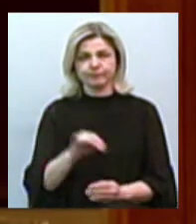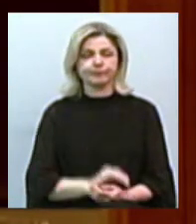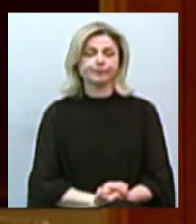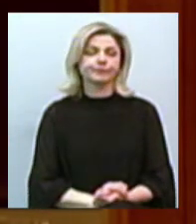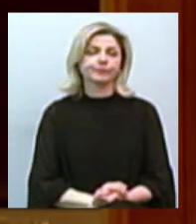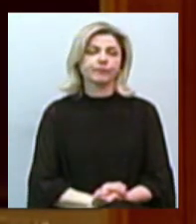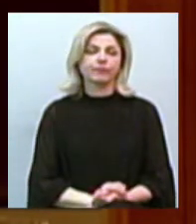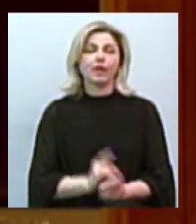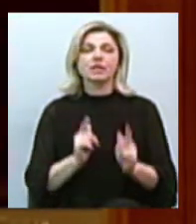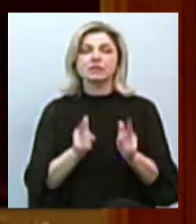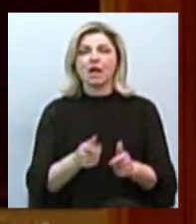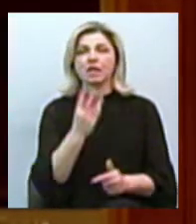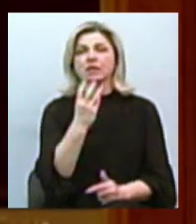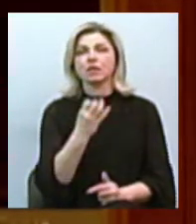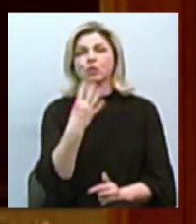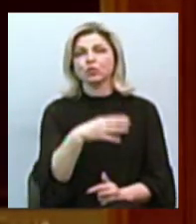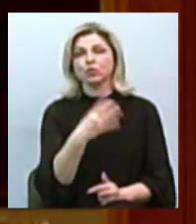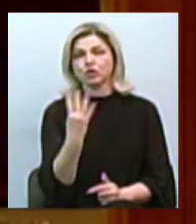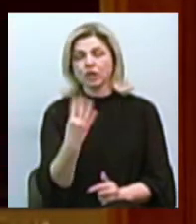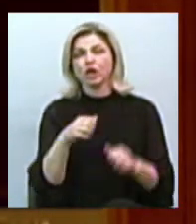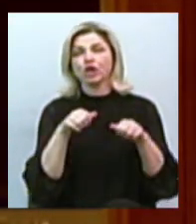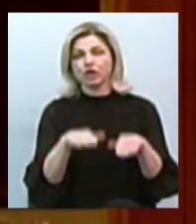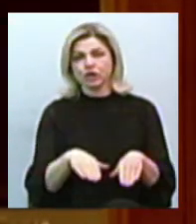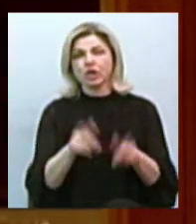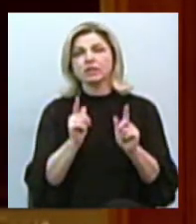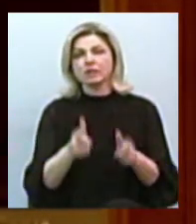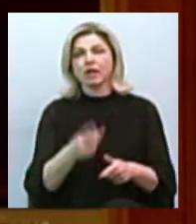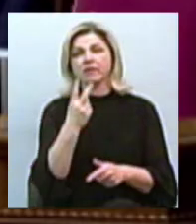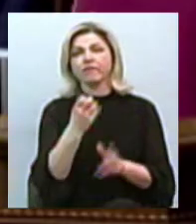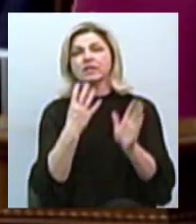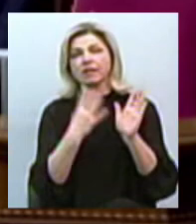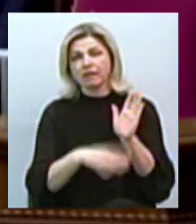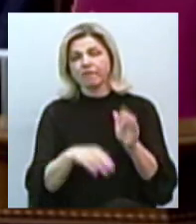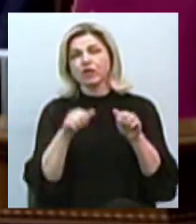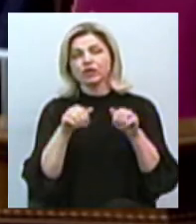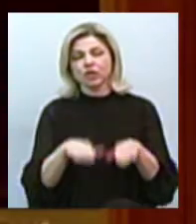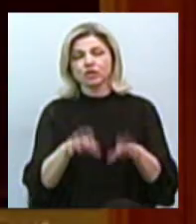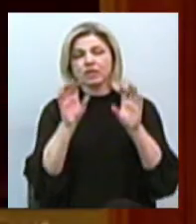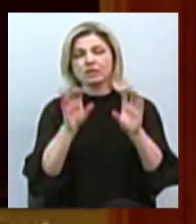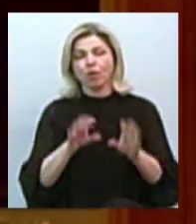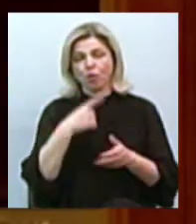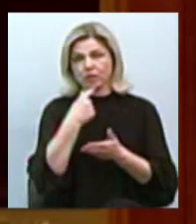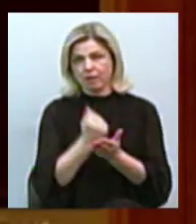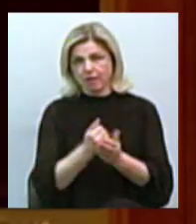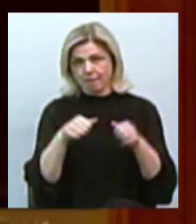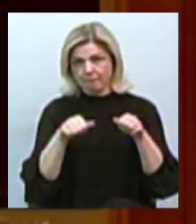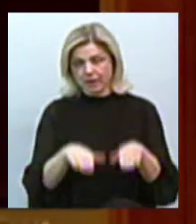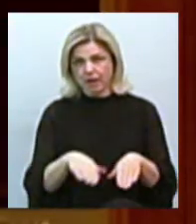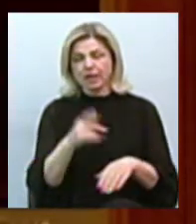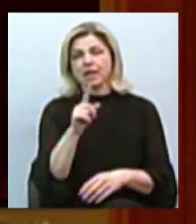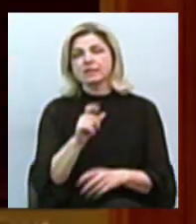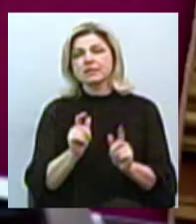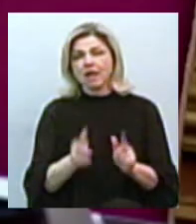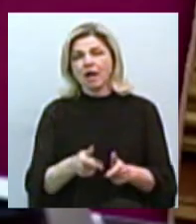«За 344 рішення прийнято. За 290 рішення прийнято. Закон прийнятий в цілому. За 295